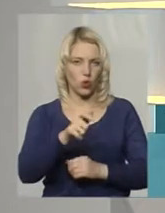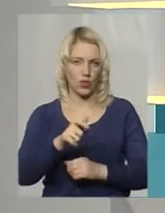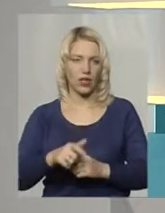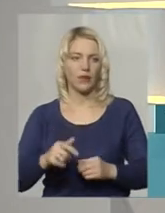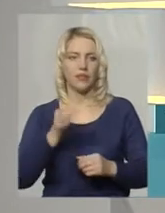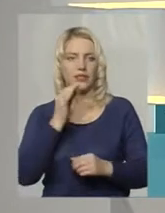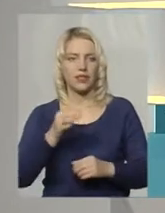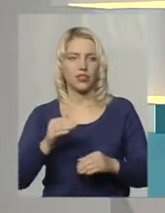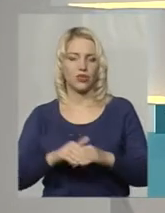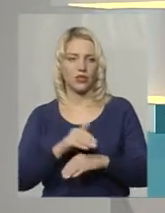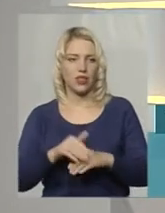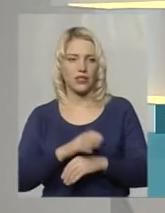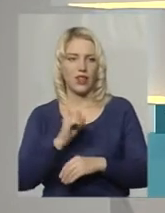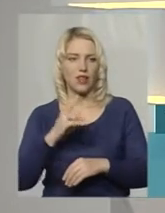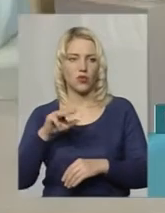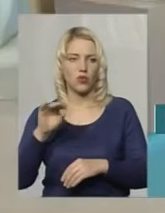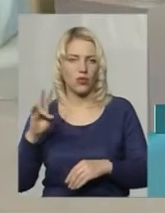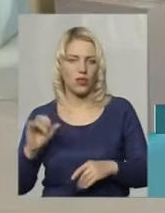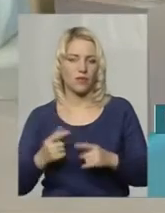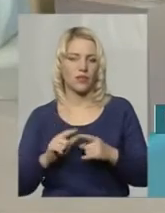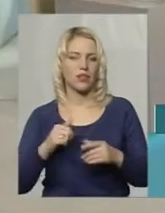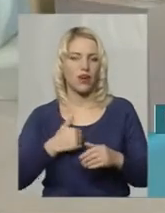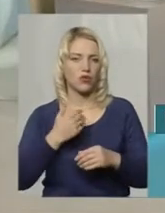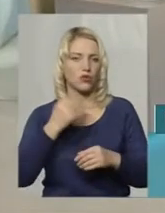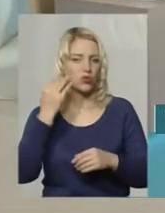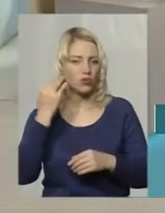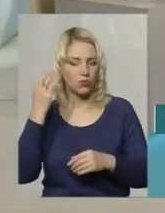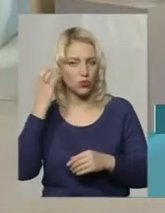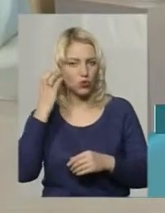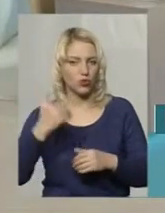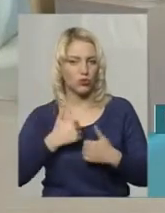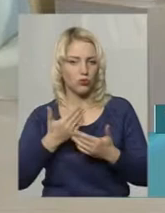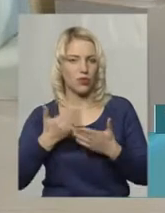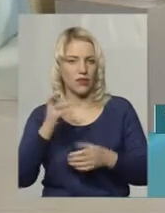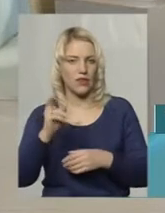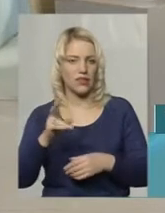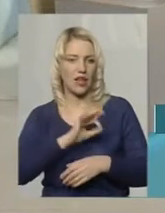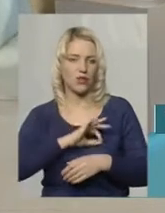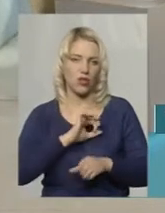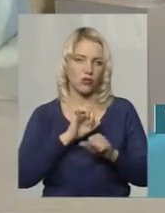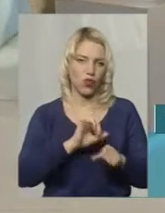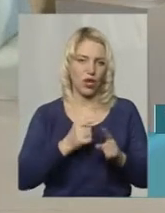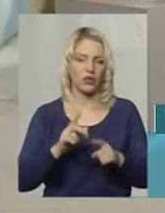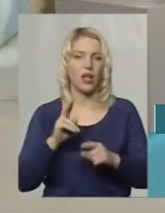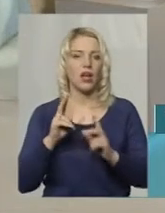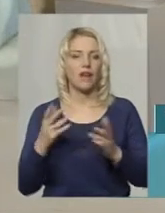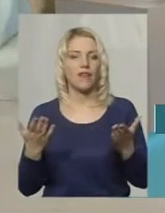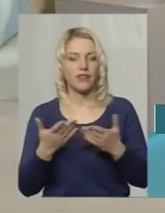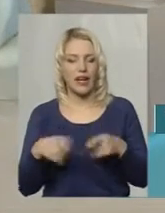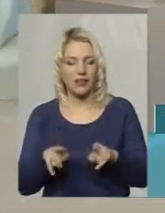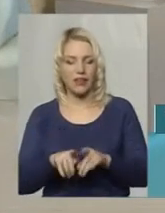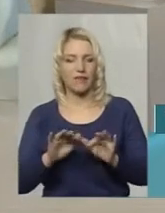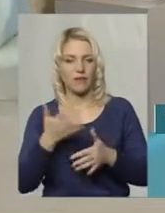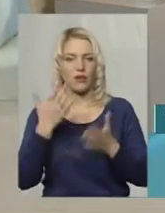Скажіть, будь ласка, пане Антоне, теж хотілося б почути від вас, як від юриста, адвоката, рекомендації. От в таких випадках,